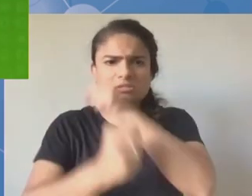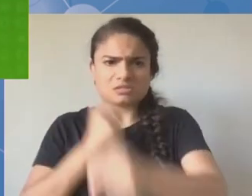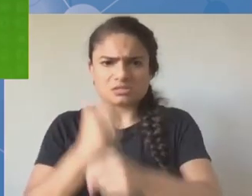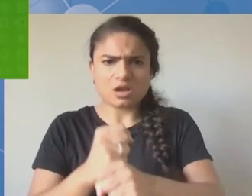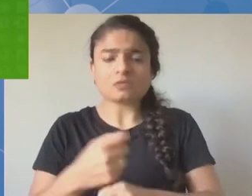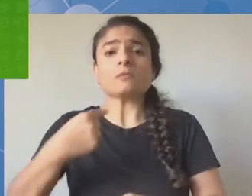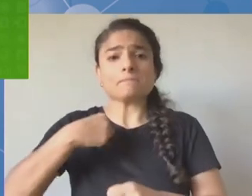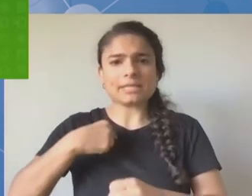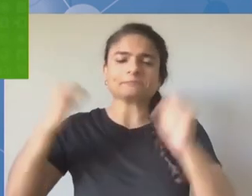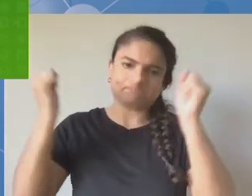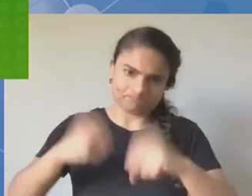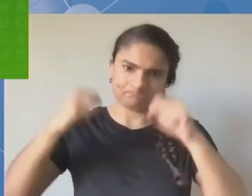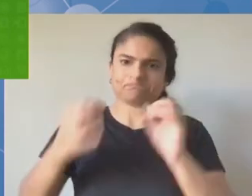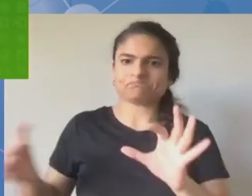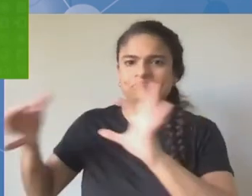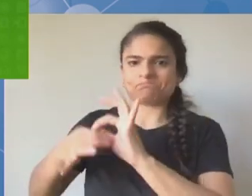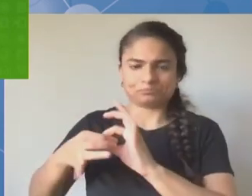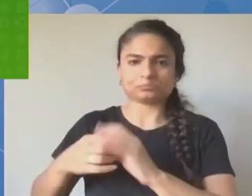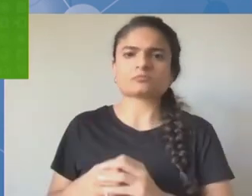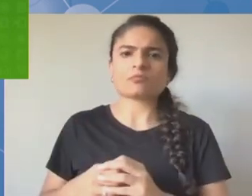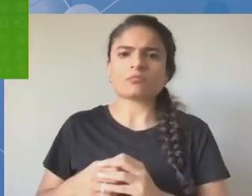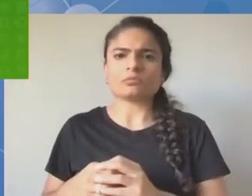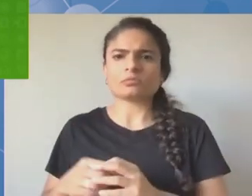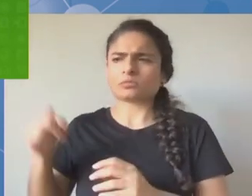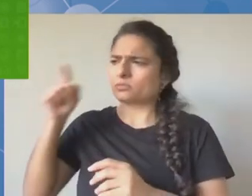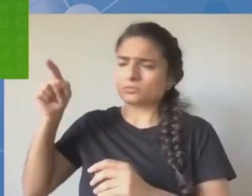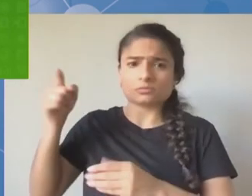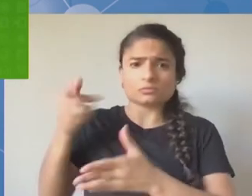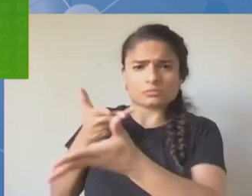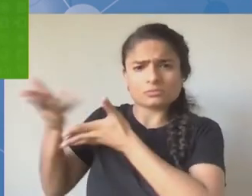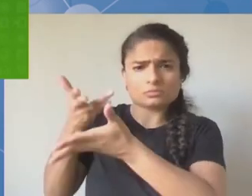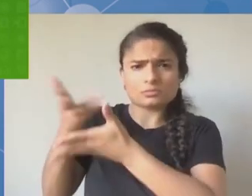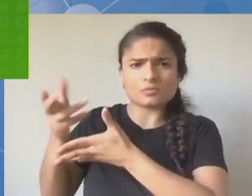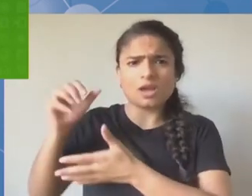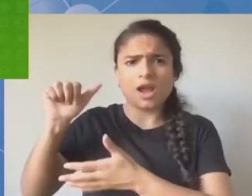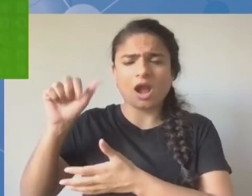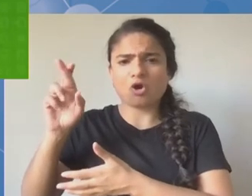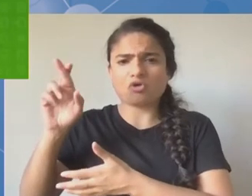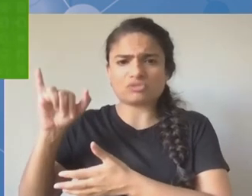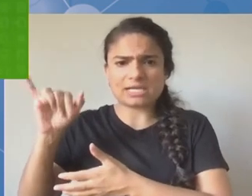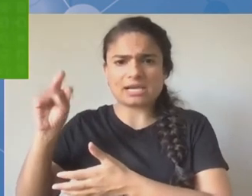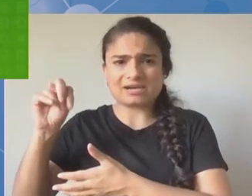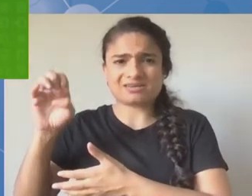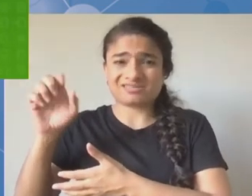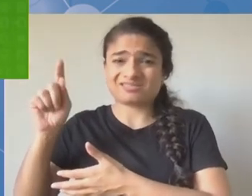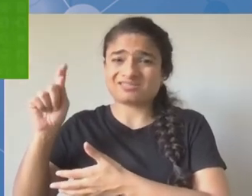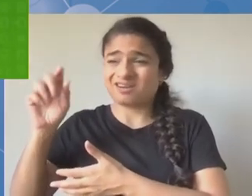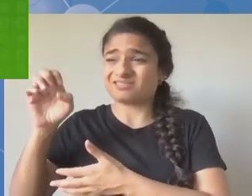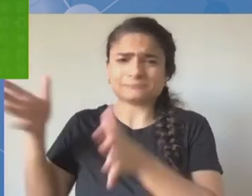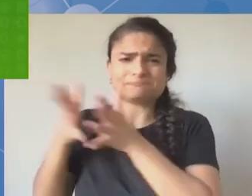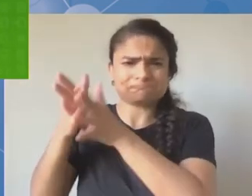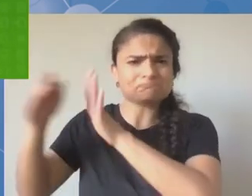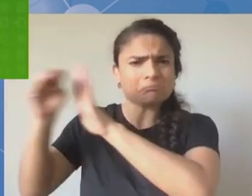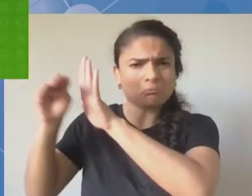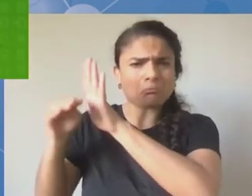Ta dyskusja, która się tutaj toczyła w ramach forum IGF pokazała nam, jak